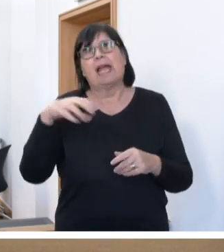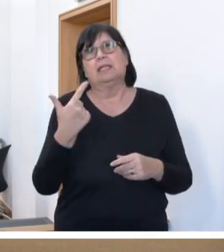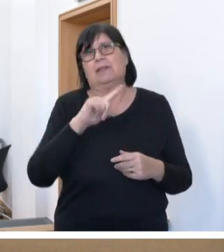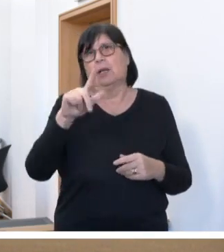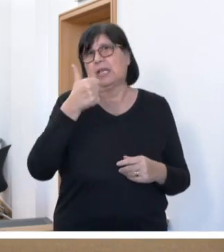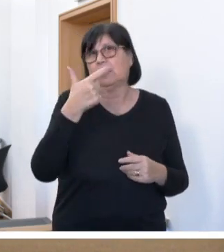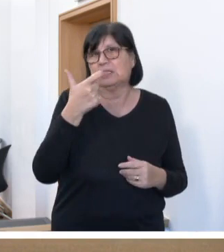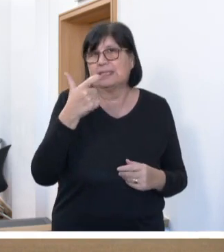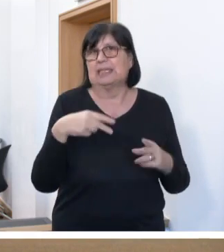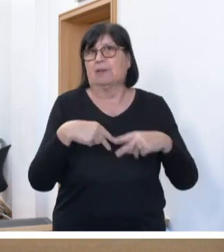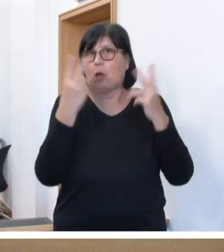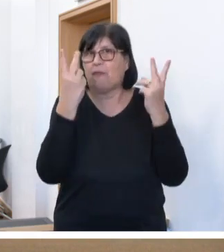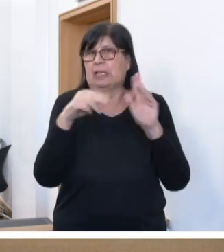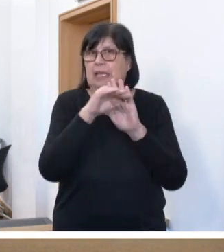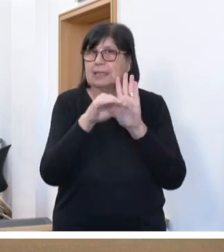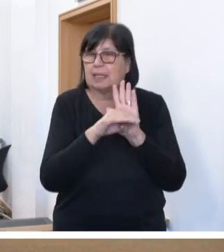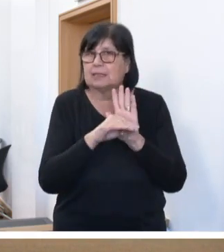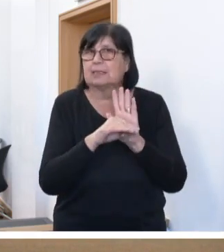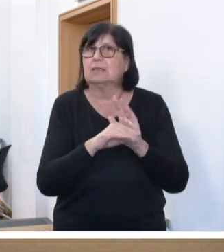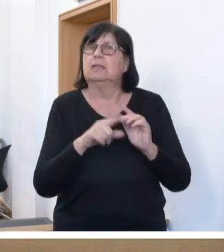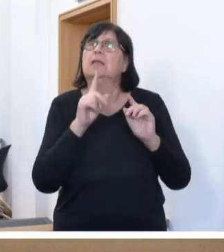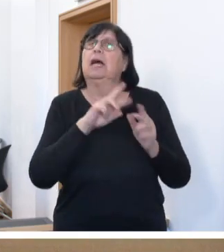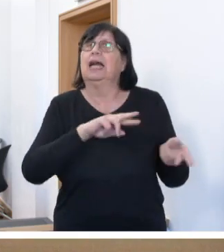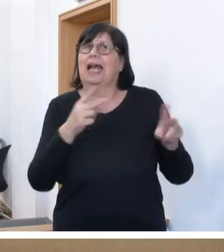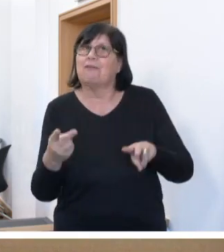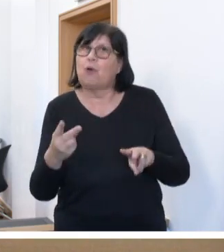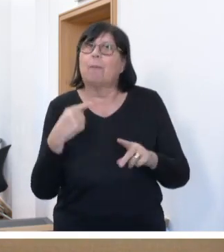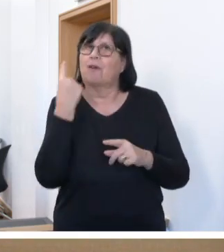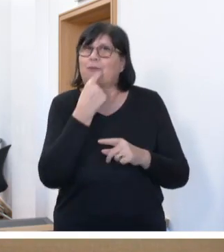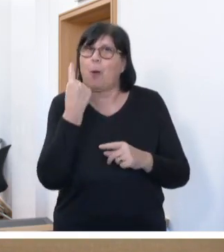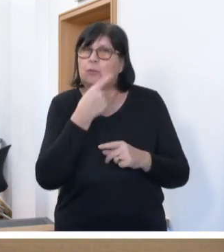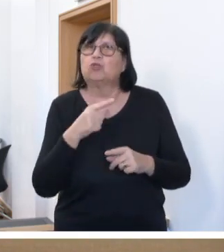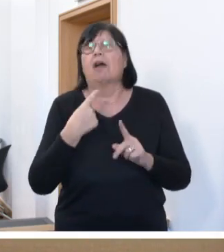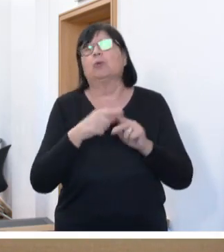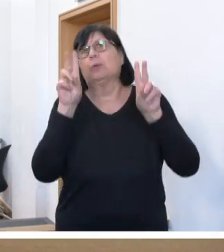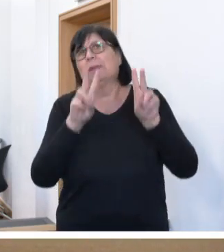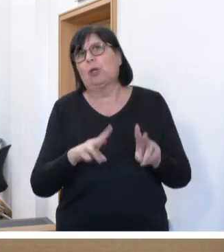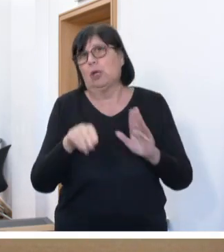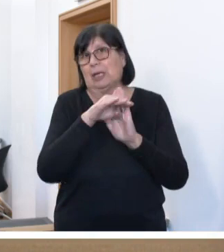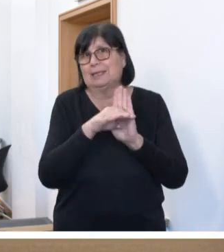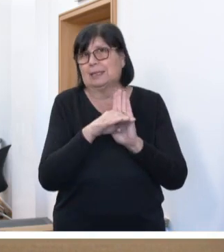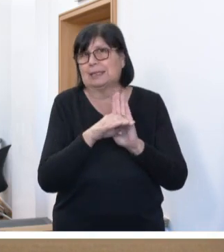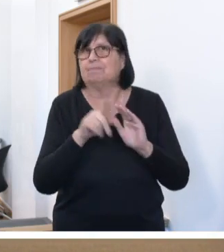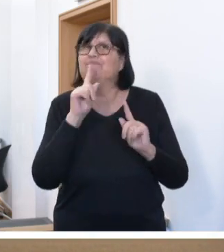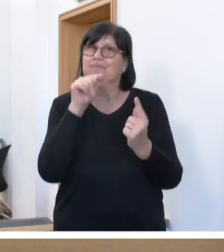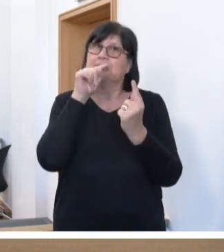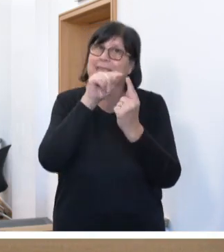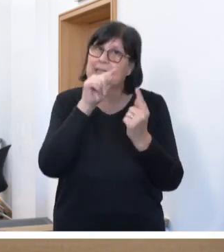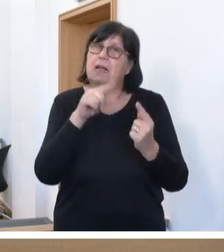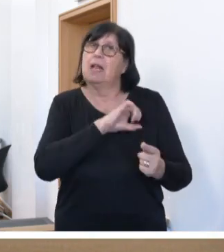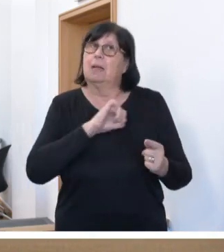veröffentlichten Gesetz zur Reform des Vormundschafts und Betreuungsrechts. Das erklärte Ziel des